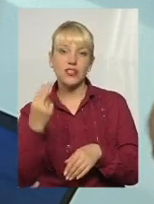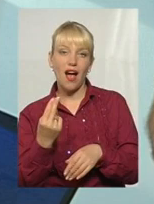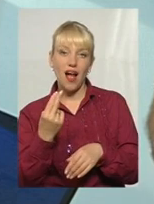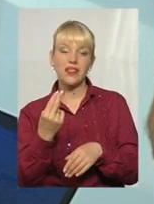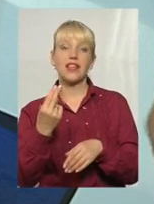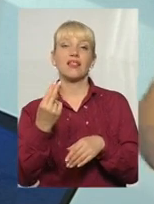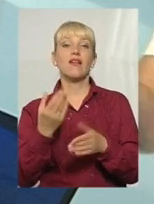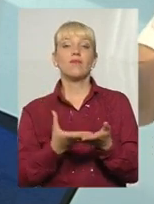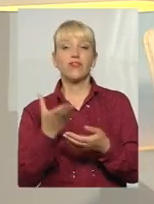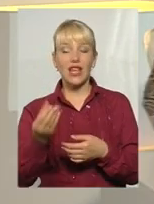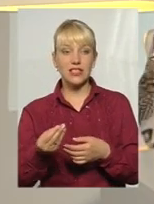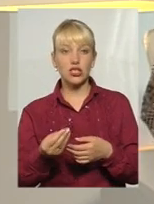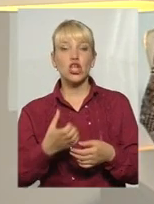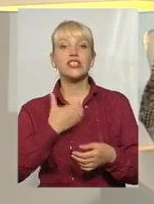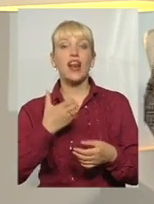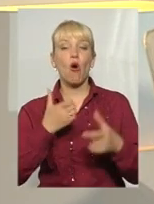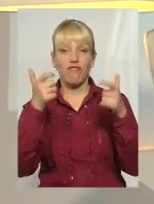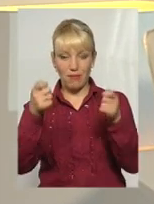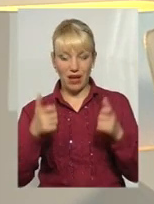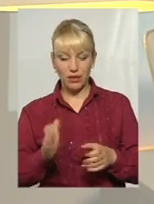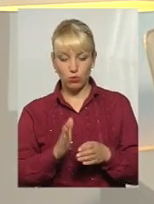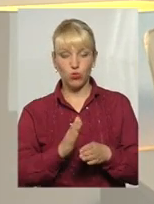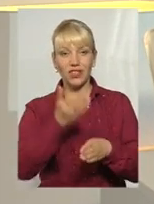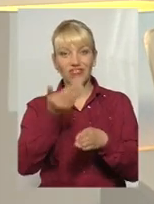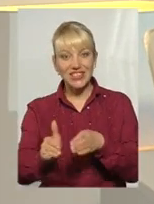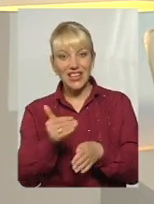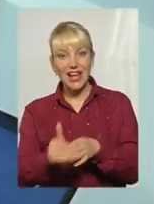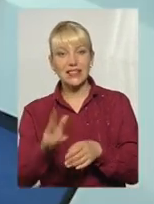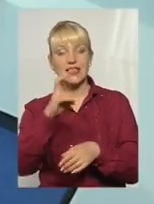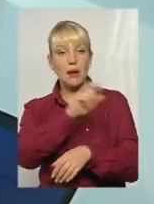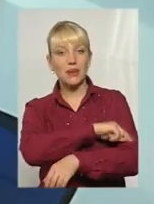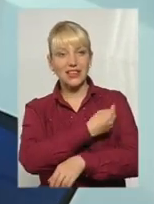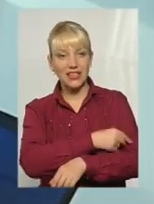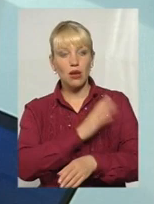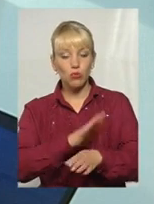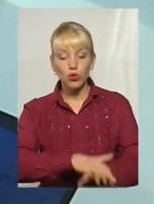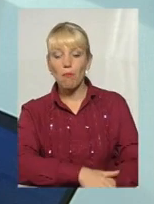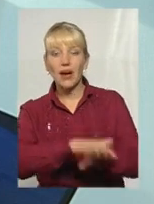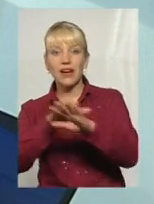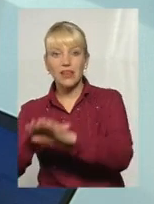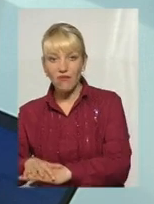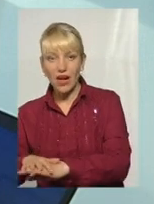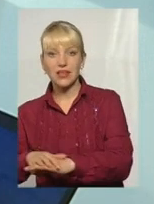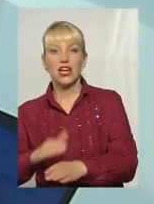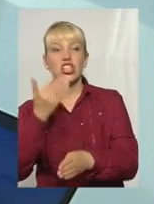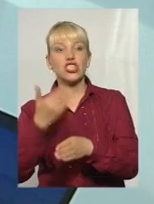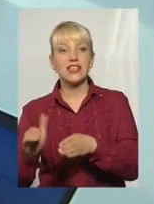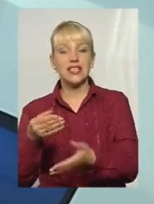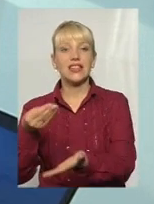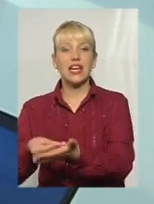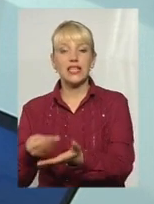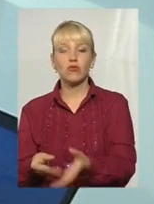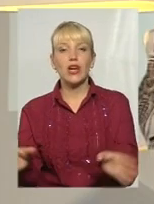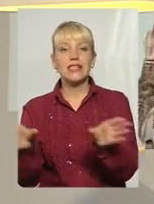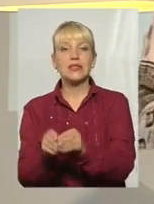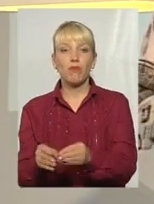так званий страховий пакет, йти, і буде йти таким чином покривати частину тарифу співоплати.